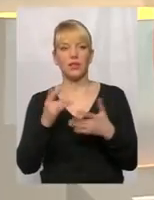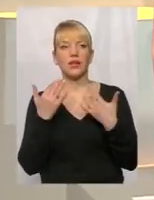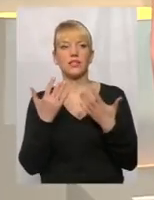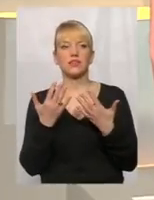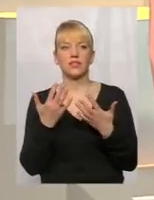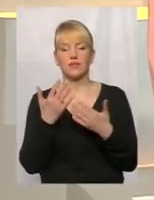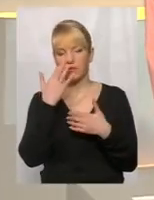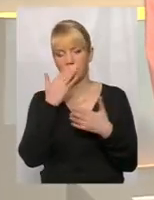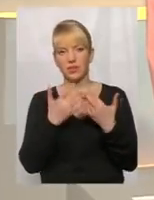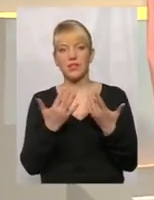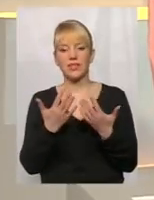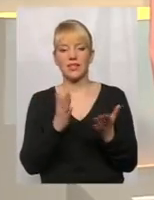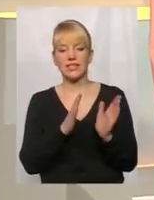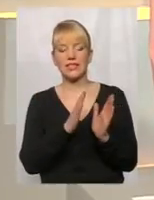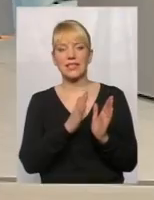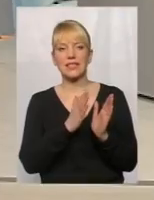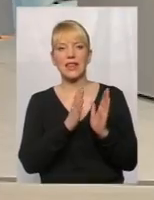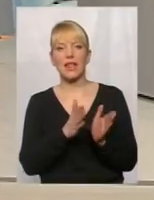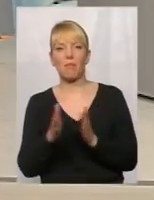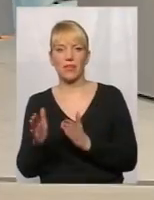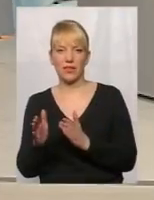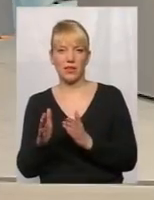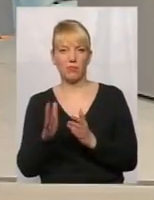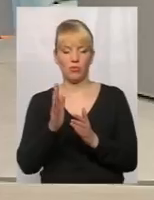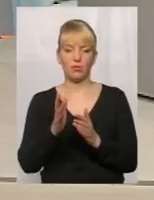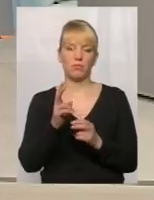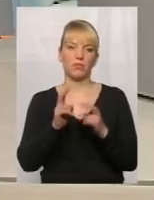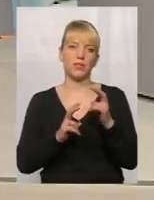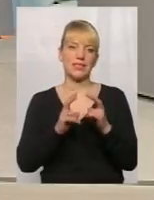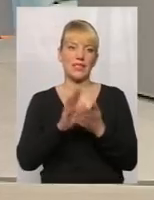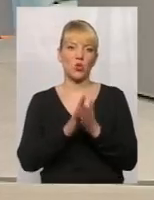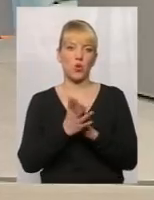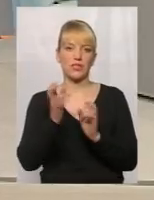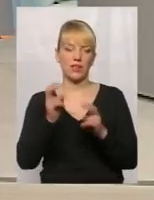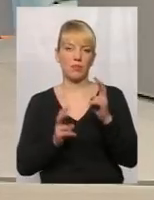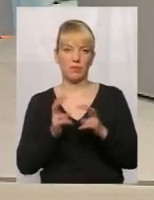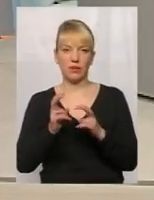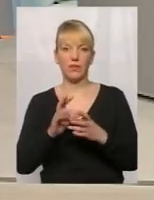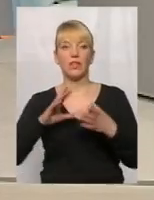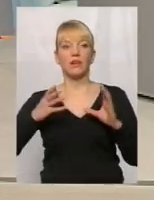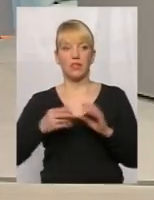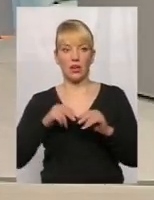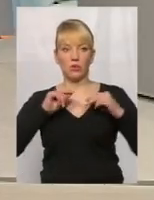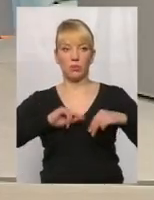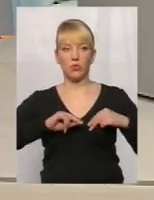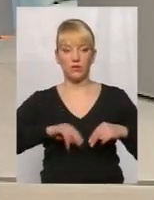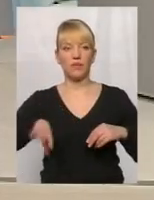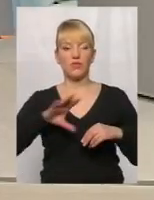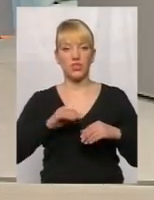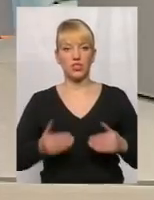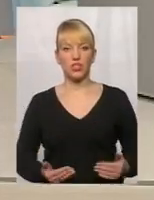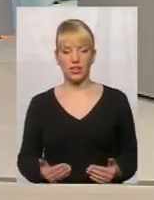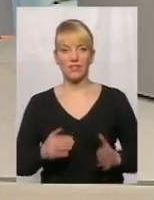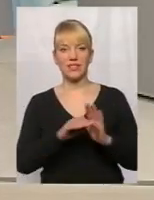стабільна може бути ситуація на підприємстві? Взагалі, пропрацювавши все життя в системі